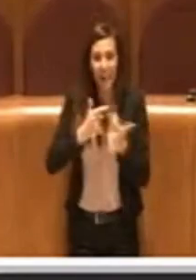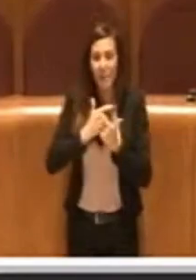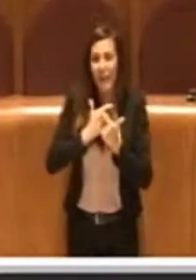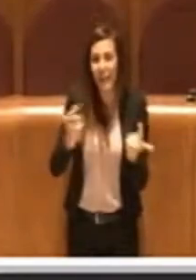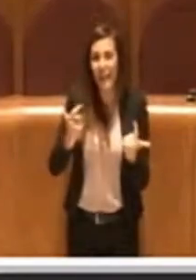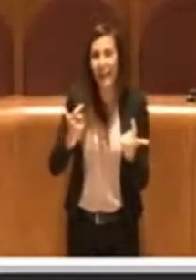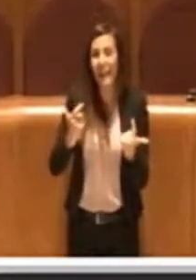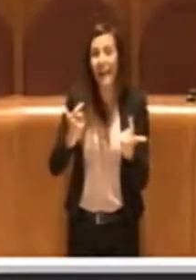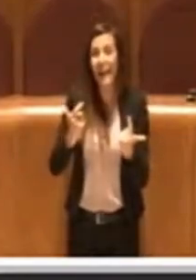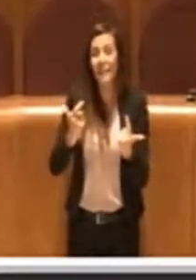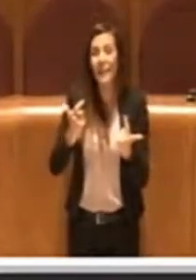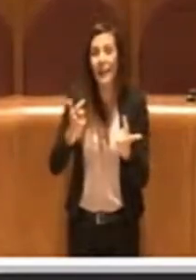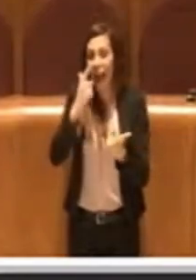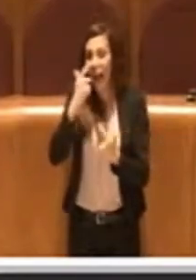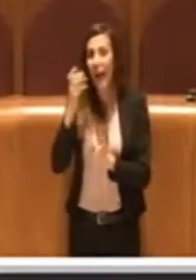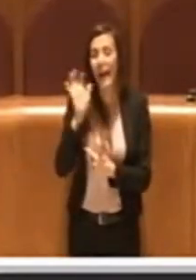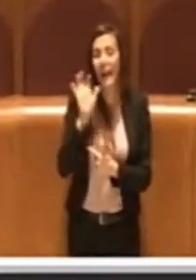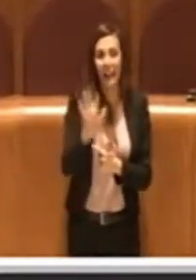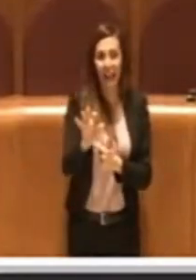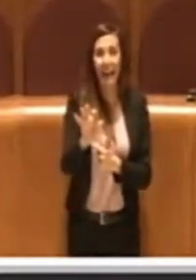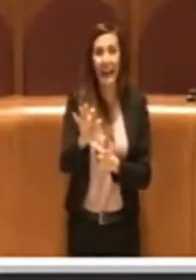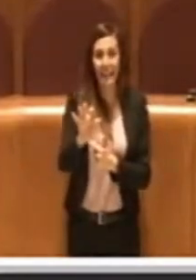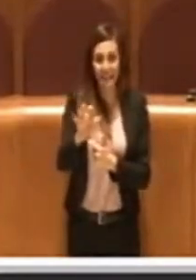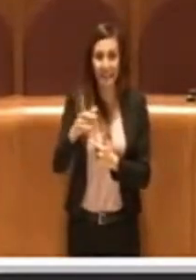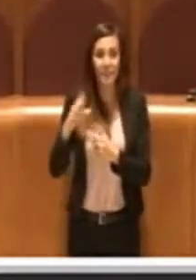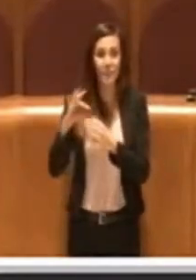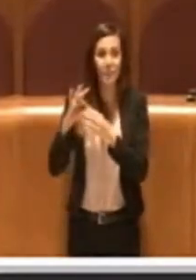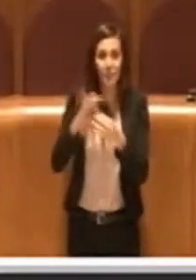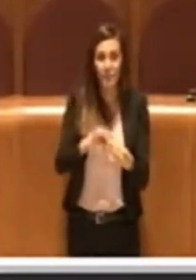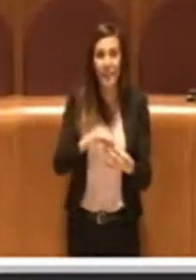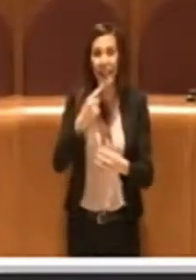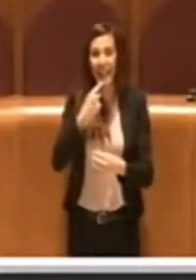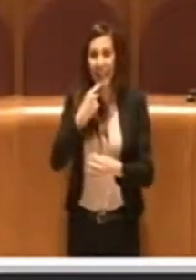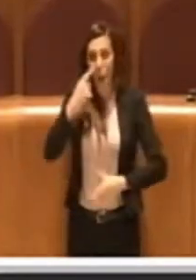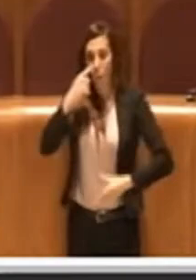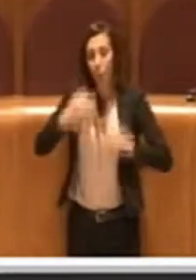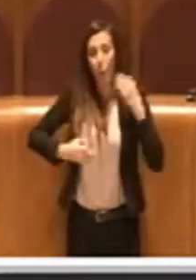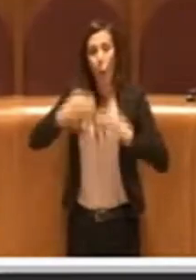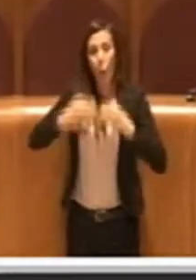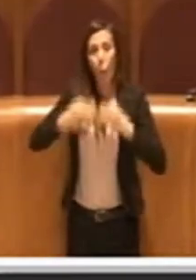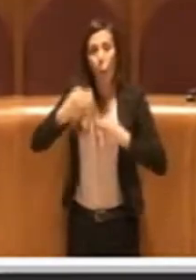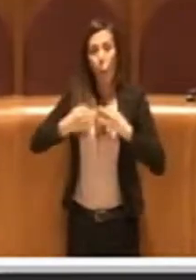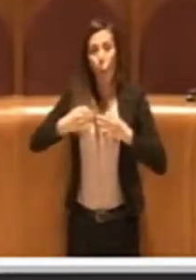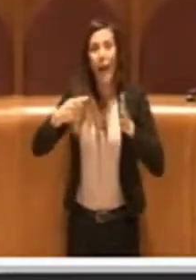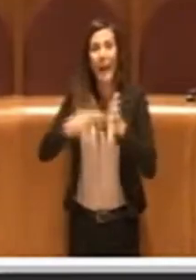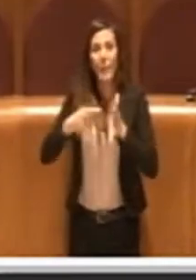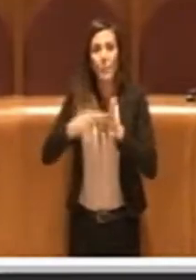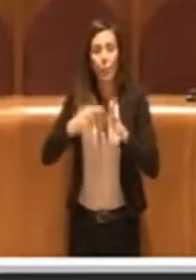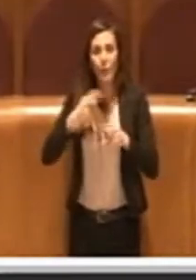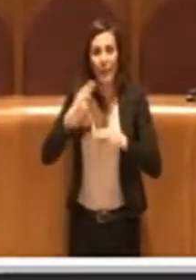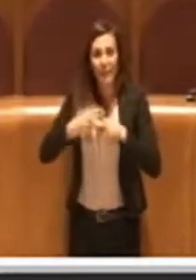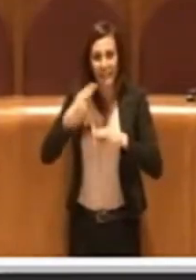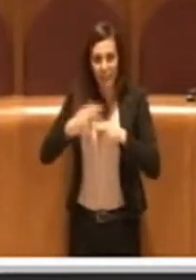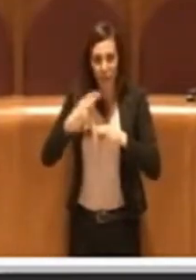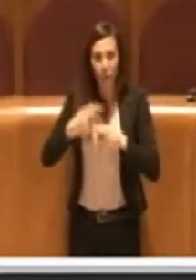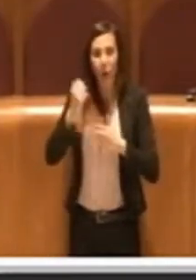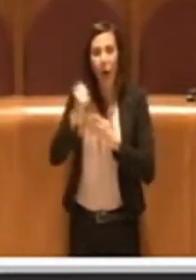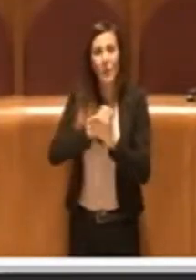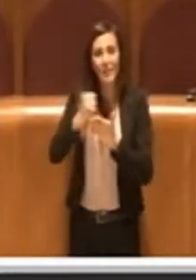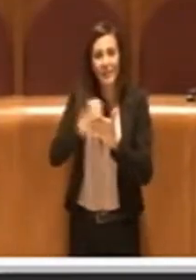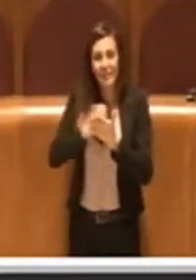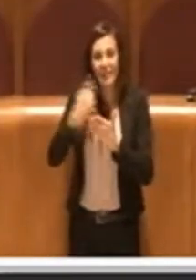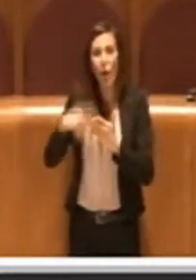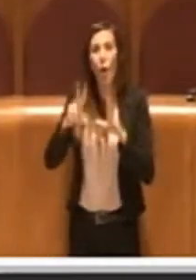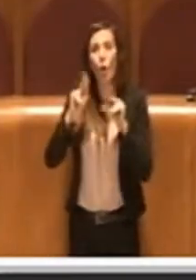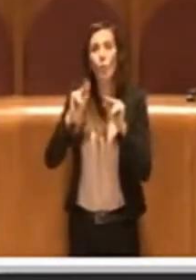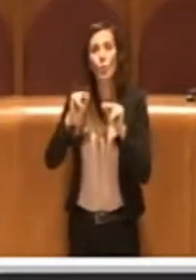reati ovviamente sollevati dalla Procura della Repubblica di Roma in merito al litera autorizzativo inerente ovviamente alla